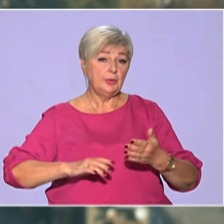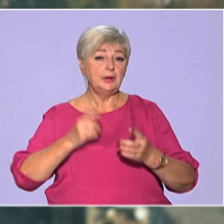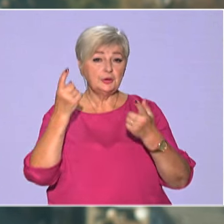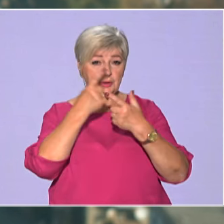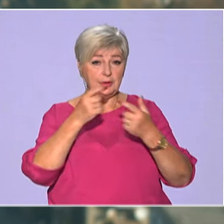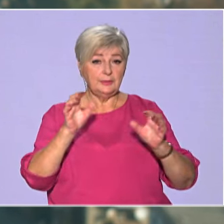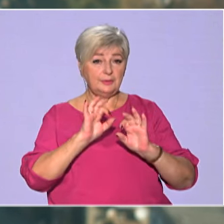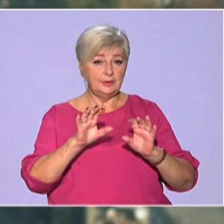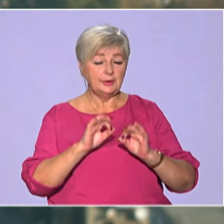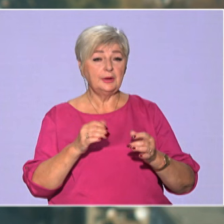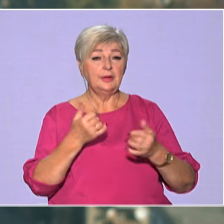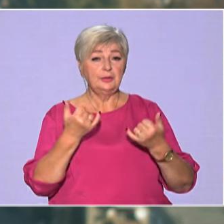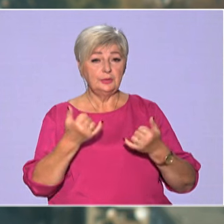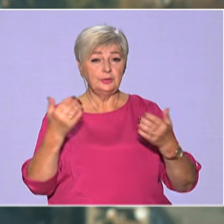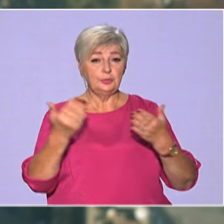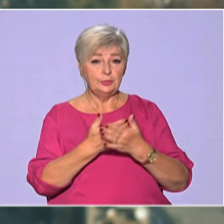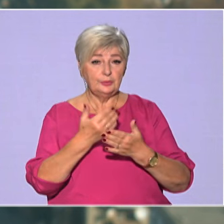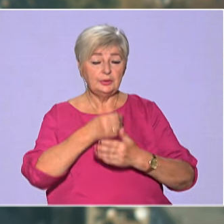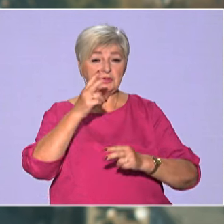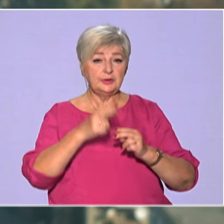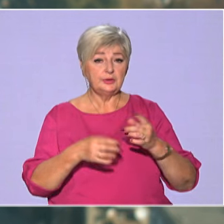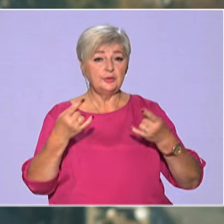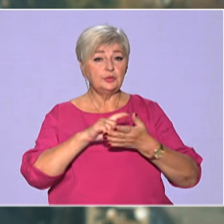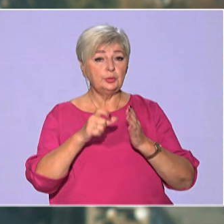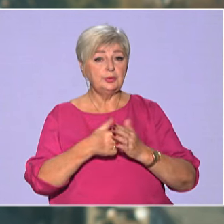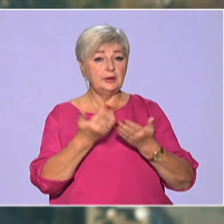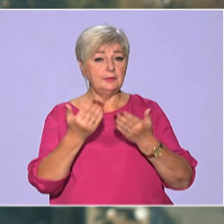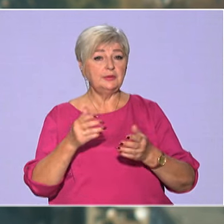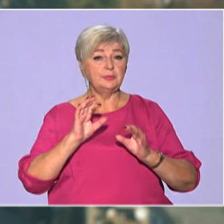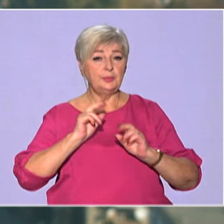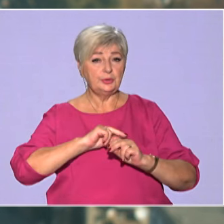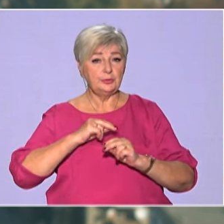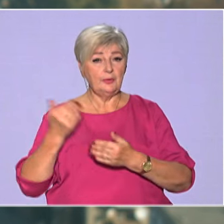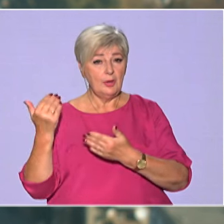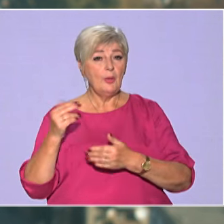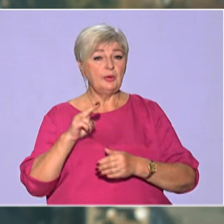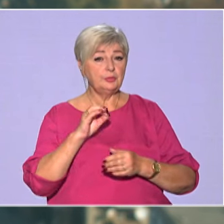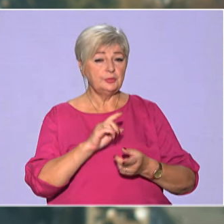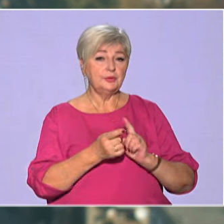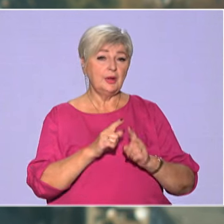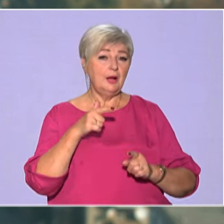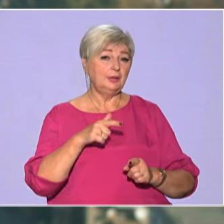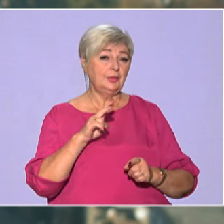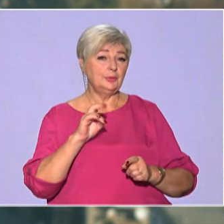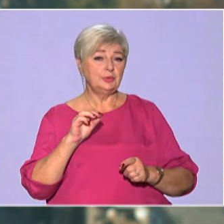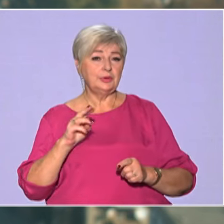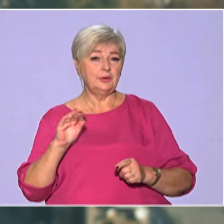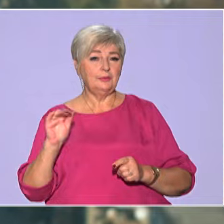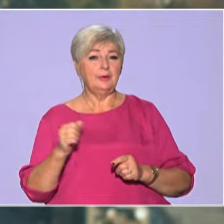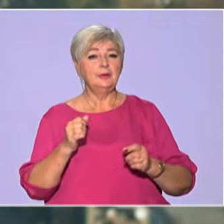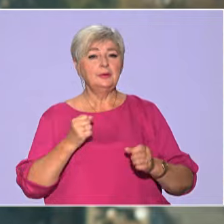ефірах. На цьому інформаційний випуск завершується. У студії для вас працював Павло Живєт, Євсур до переклад Ганна Костікова.